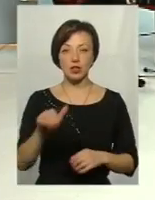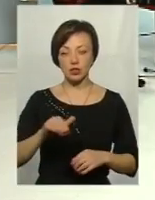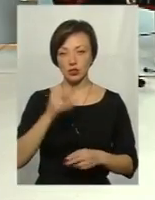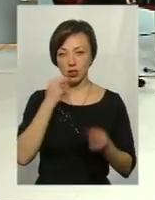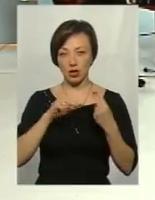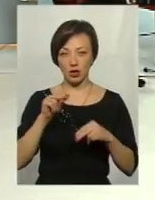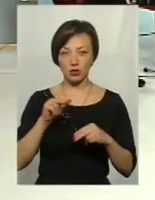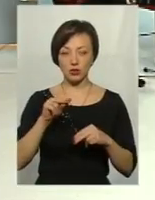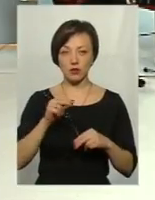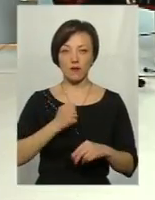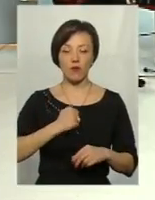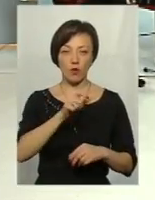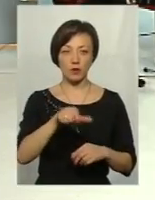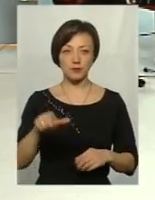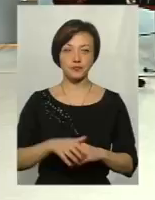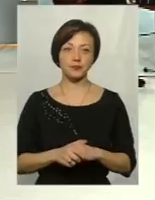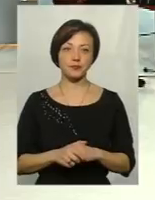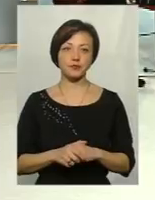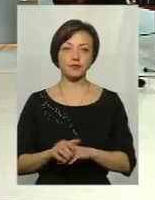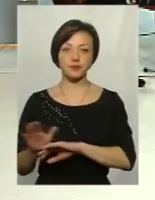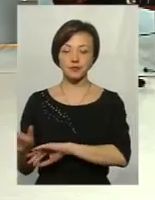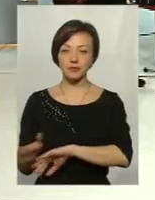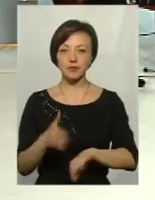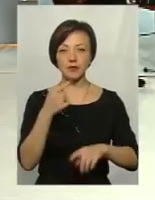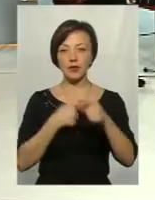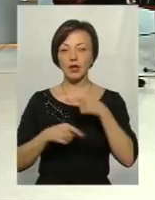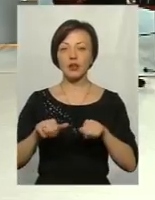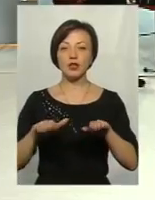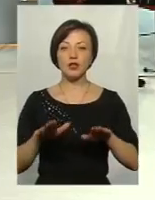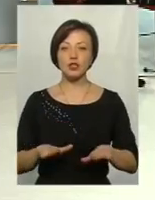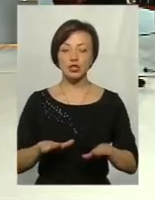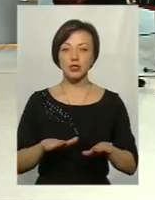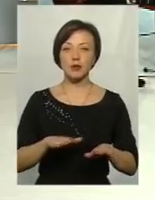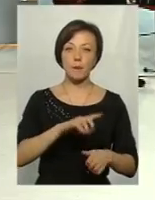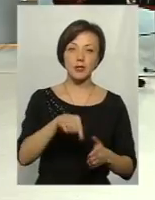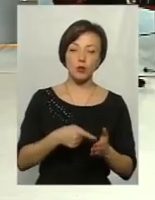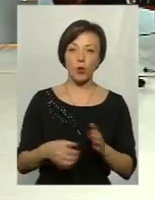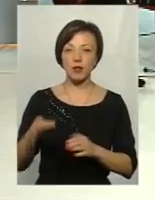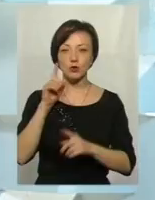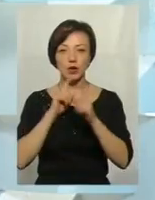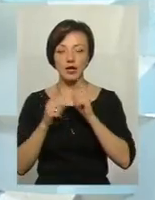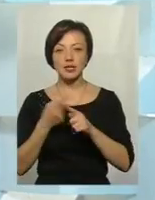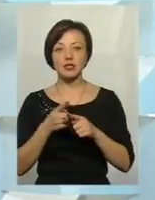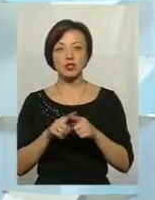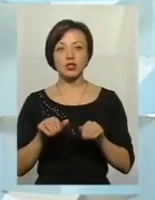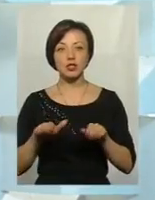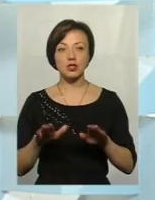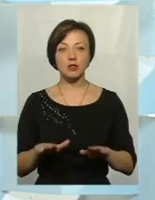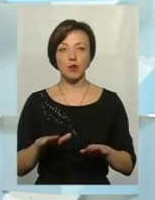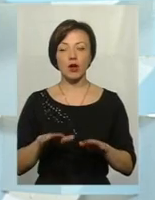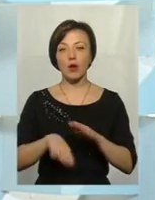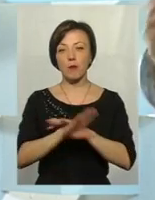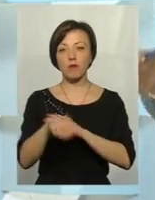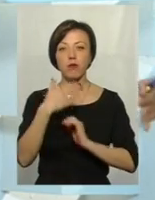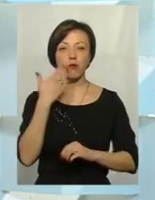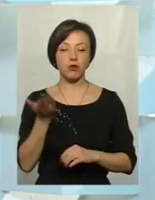найкращих воїнів. Повертаючись до рішень Хмельницької обласної ради і Хмельницької міської ради, чи не є ці рішення популістськими?